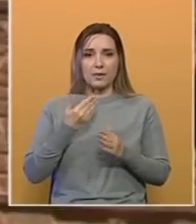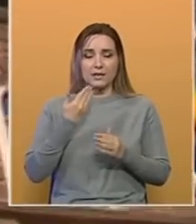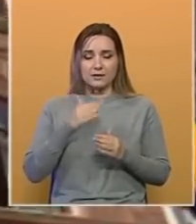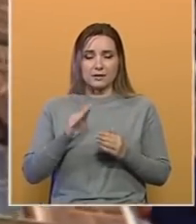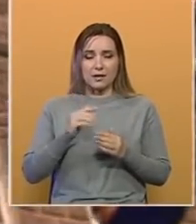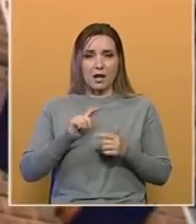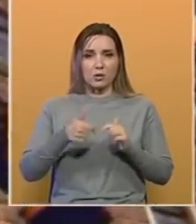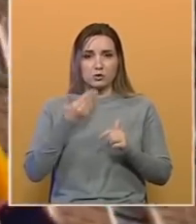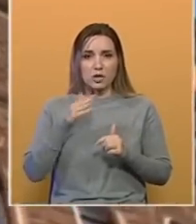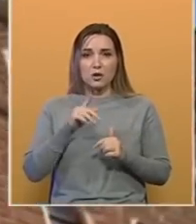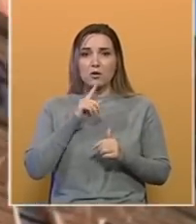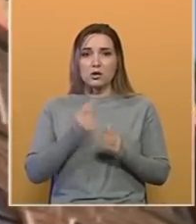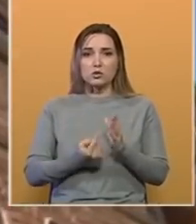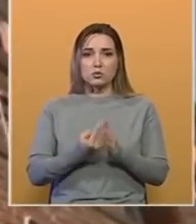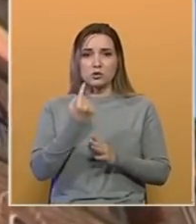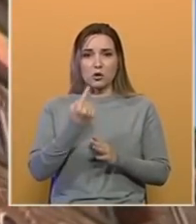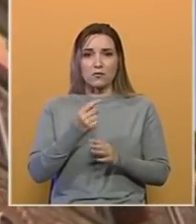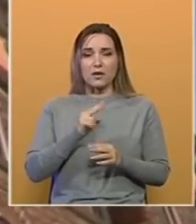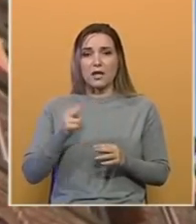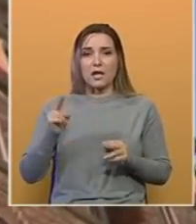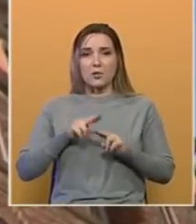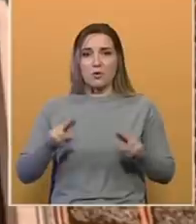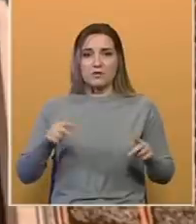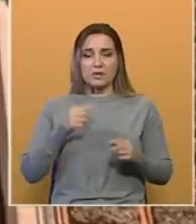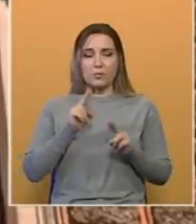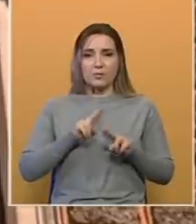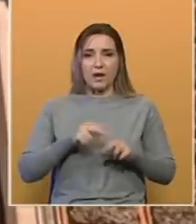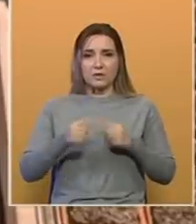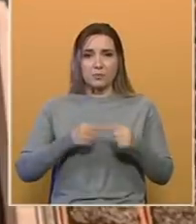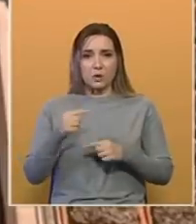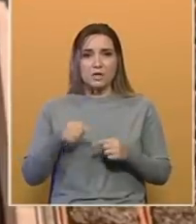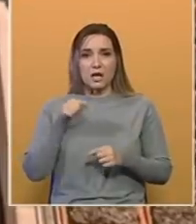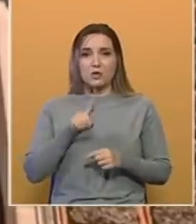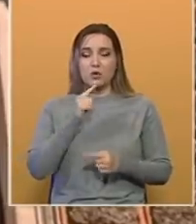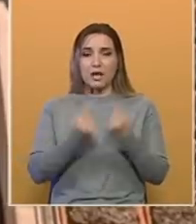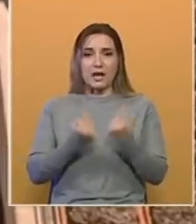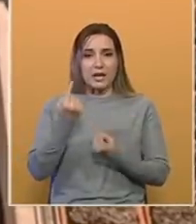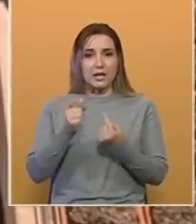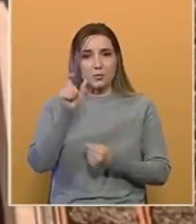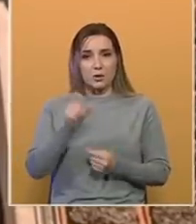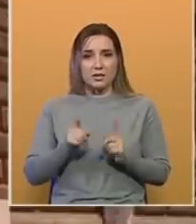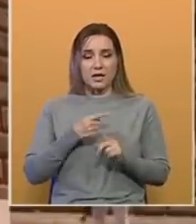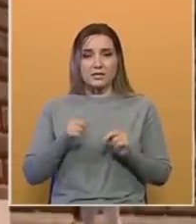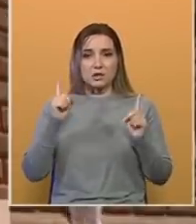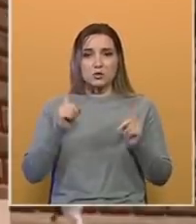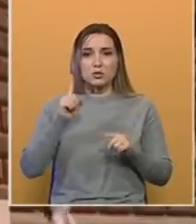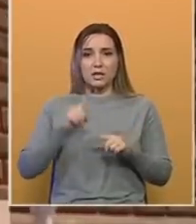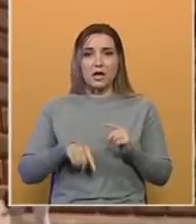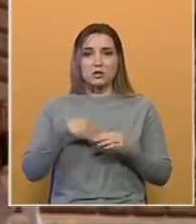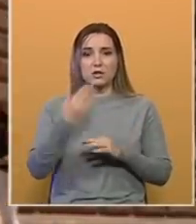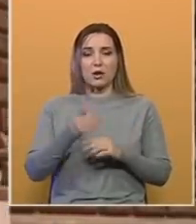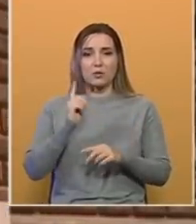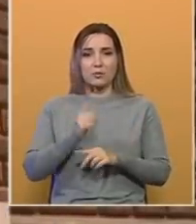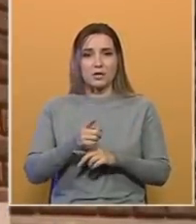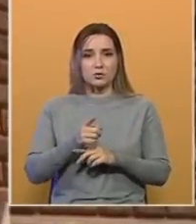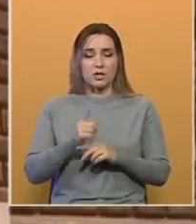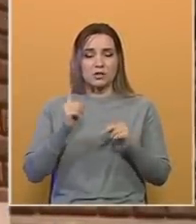strankama koju su uzrokovali dugi imovinsko-pravni procesi, ali ni to da je neki pojedinac ili sud kažnjen nakon brojnih presuda